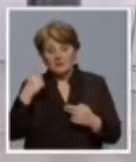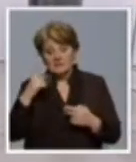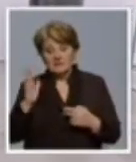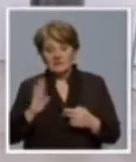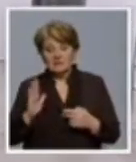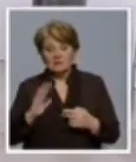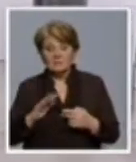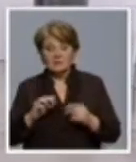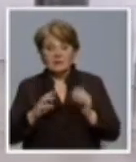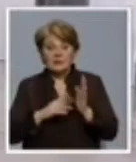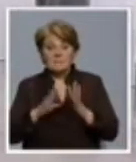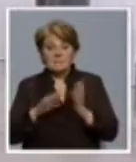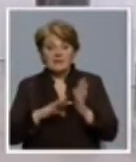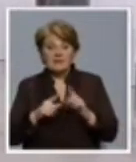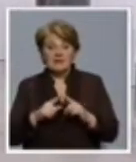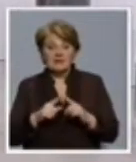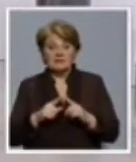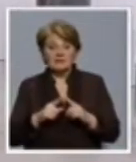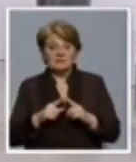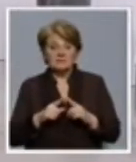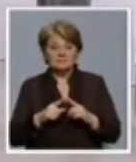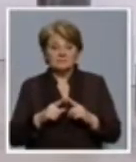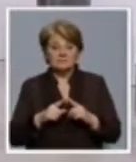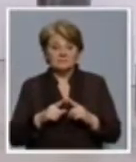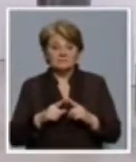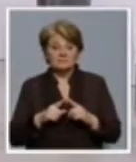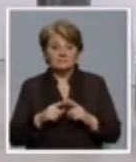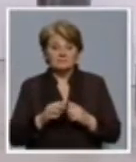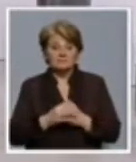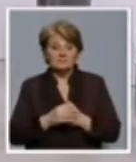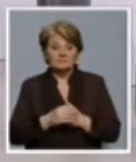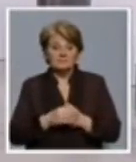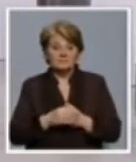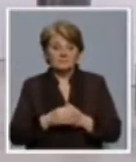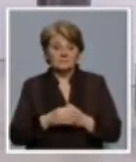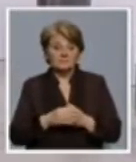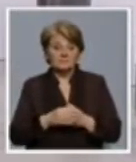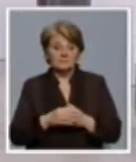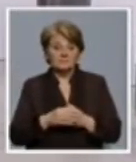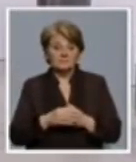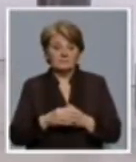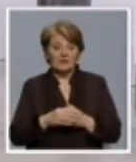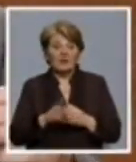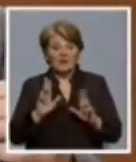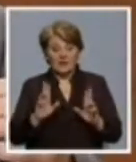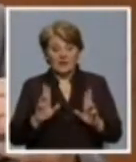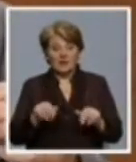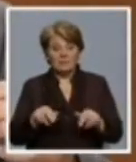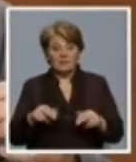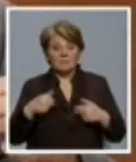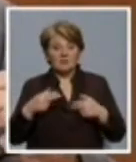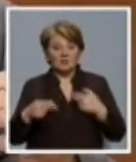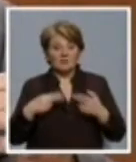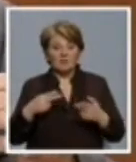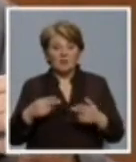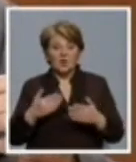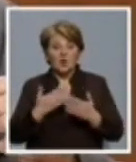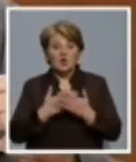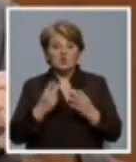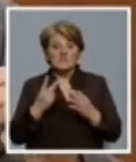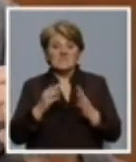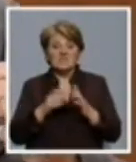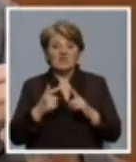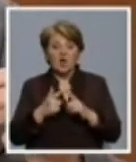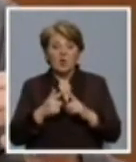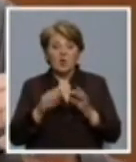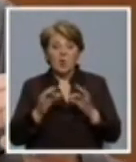se gospodin Miljak prije javi, ovo? Izvolite, slušamo se. HHSP. Ipak bih replicirao na ovu opasku o Zvonku Bušiću, on je